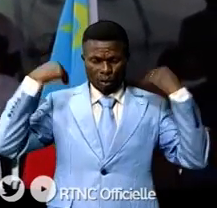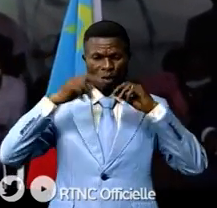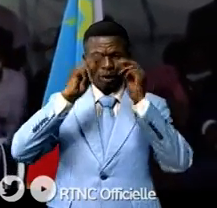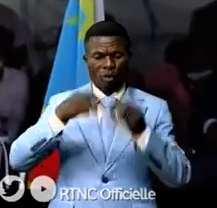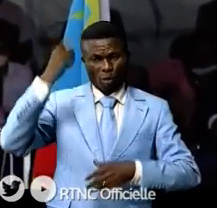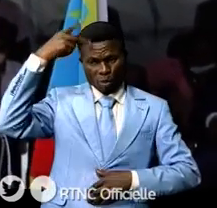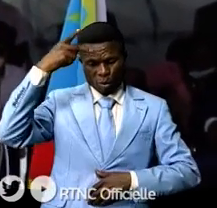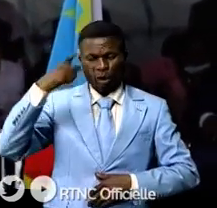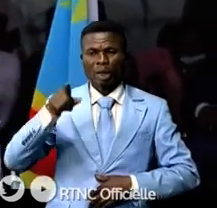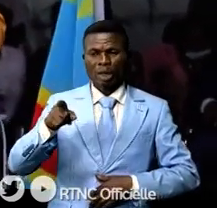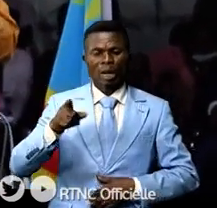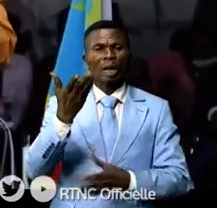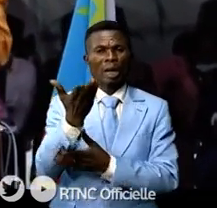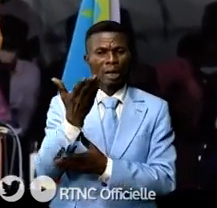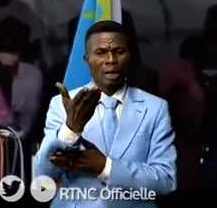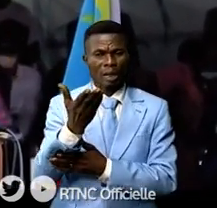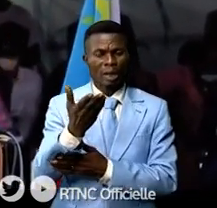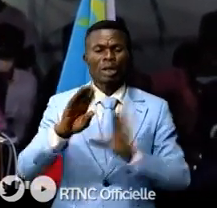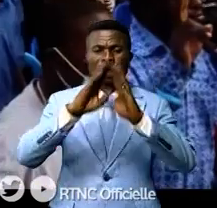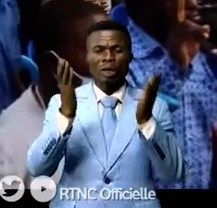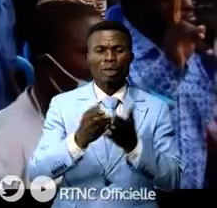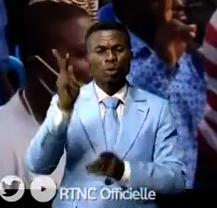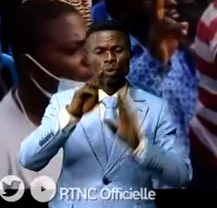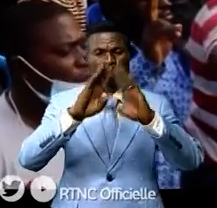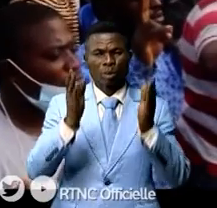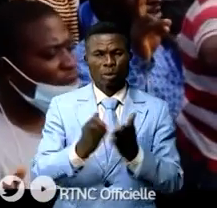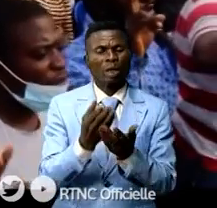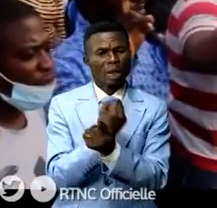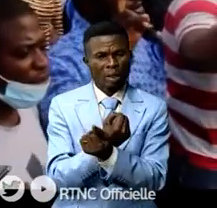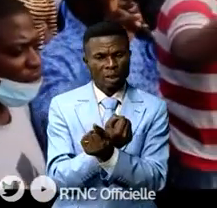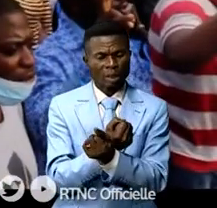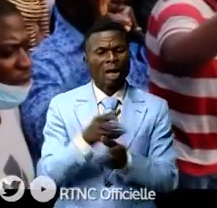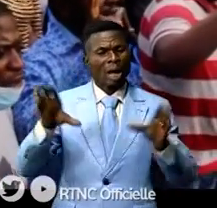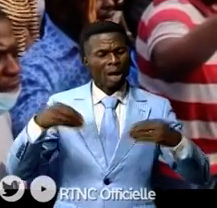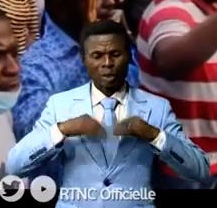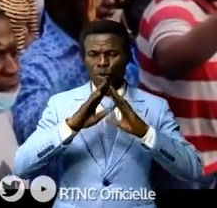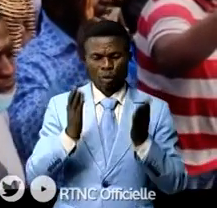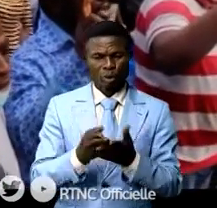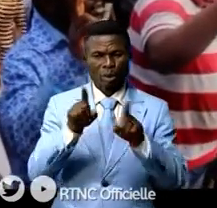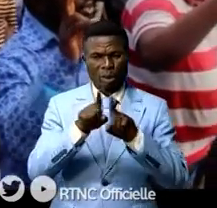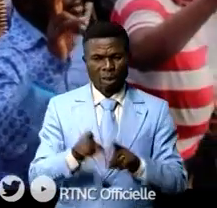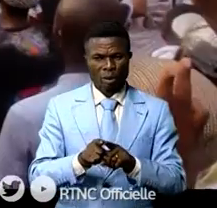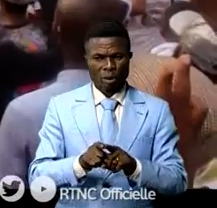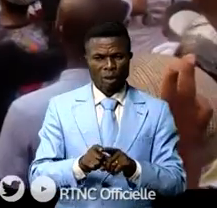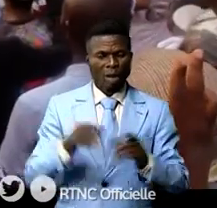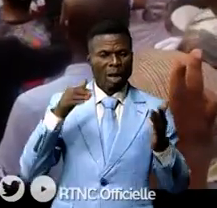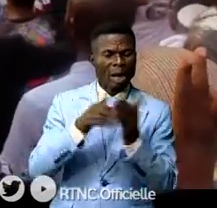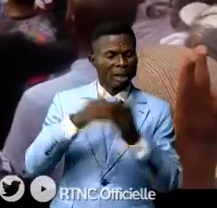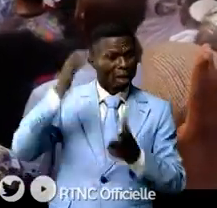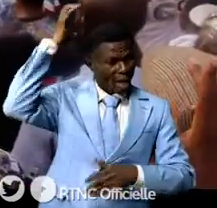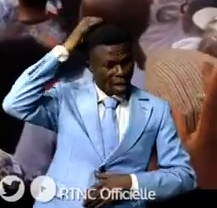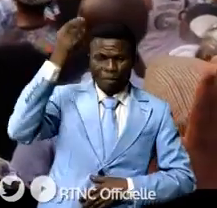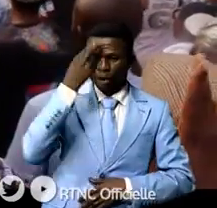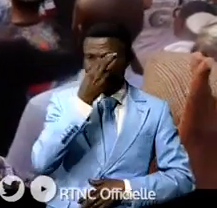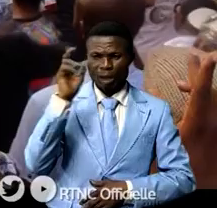présidentiel a appelé les cadres et combattants à la discipline à la tolérance surtout à ne pas s'attaquer aux évêques qui